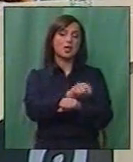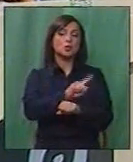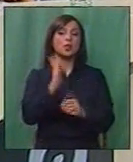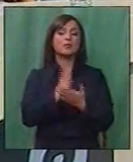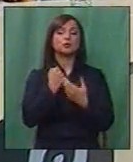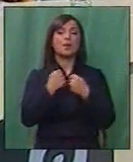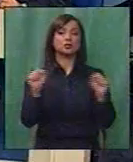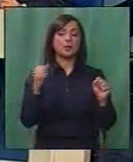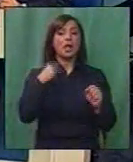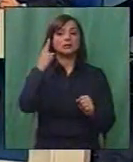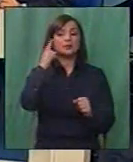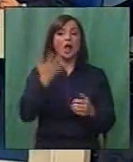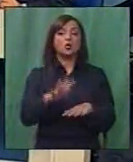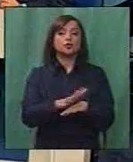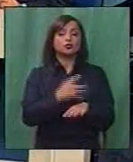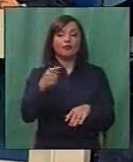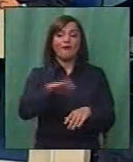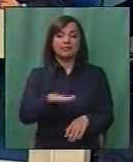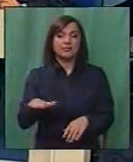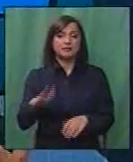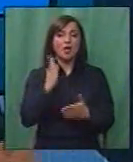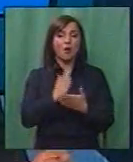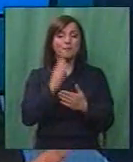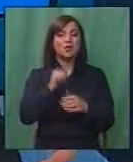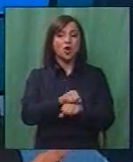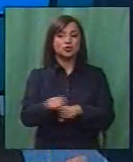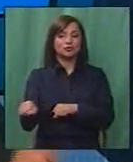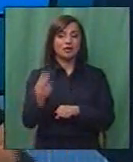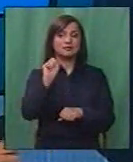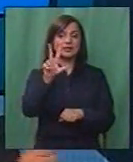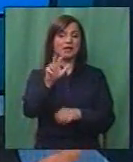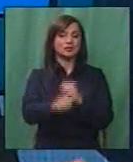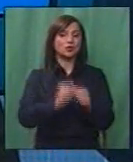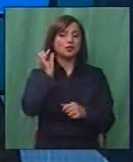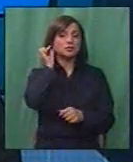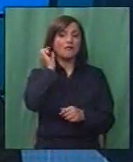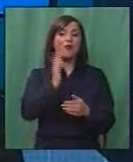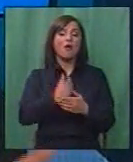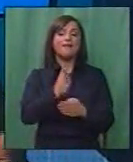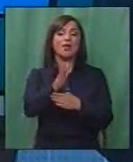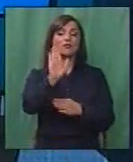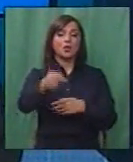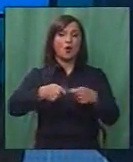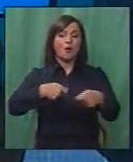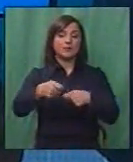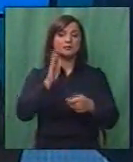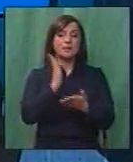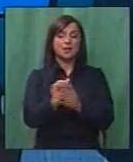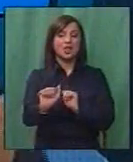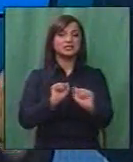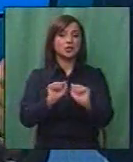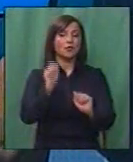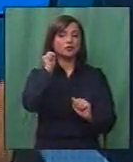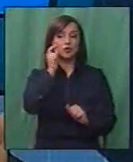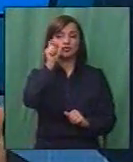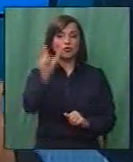може тој да биде на слобода. Замислете си како се чувствува тој дете, кој е било жртва, 13 годишно девочек, кој е влегло во неговата продавница и било силувано тој